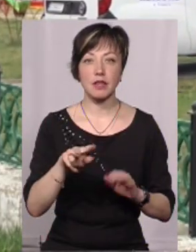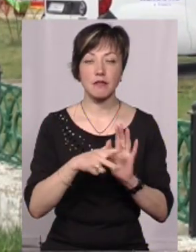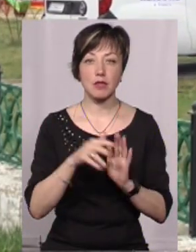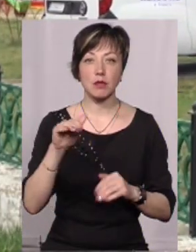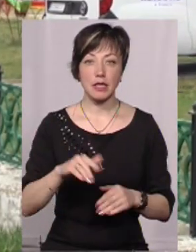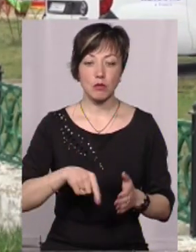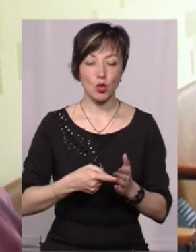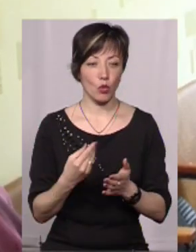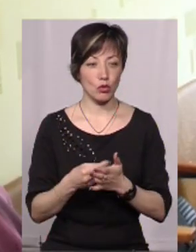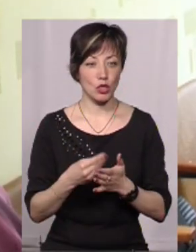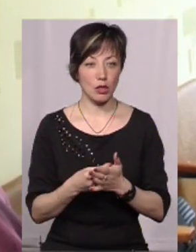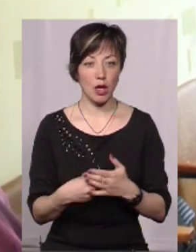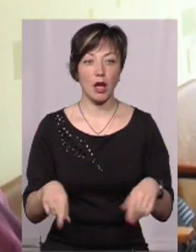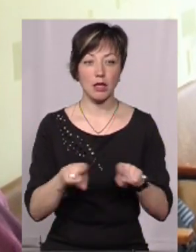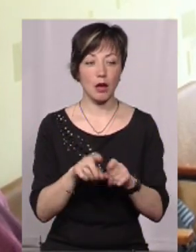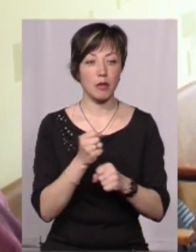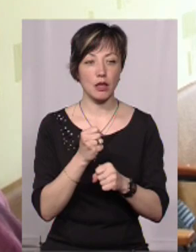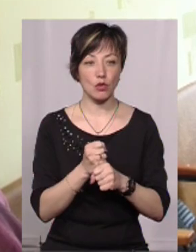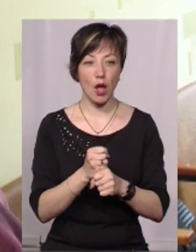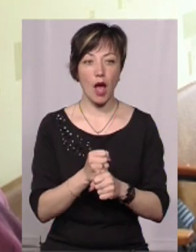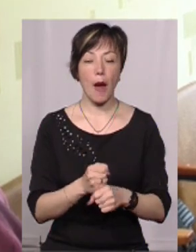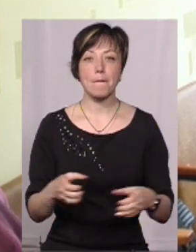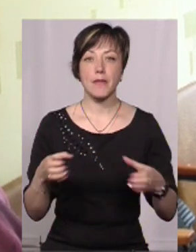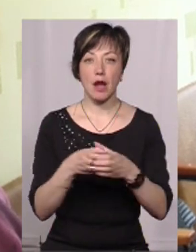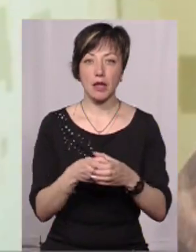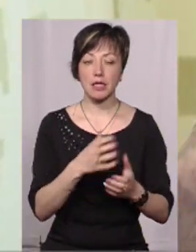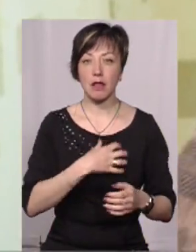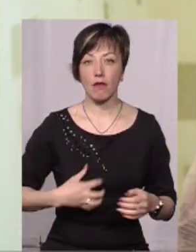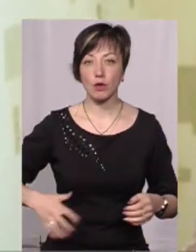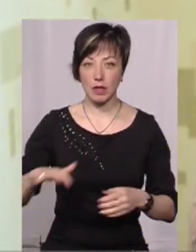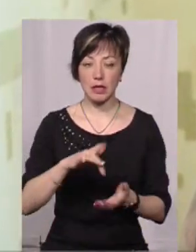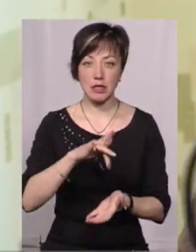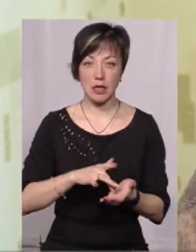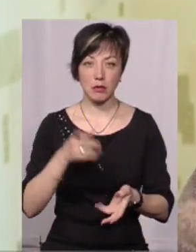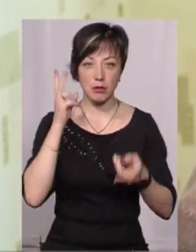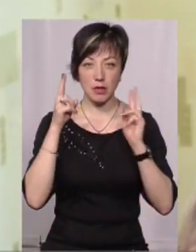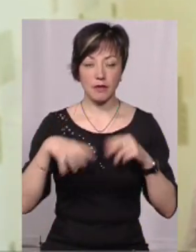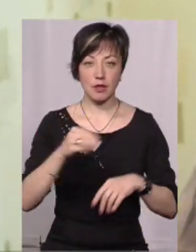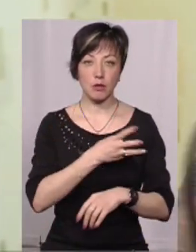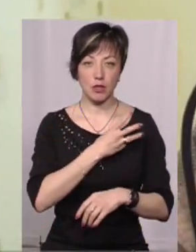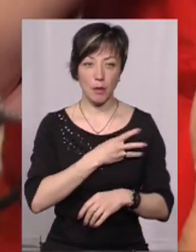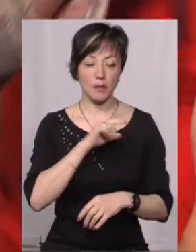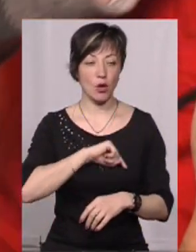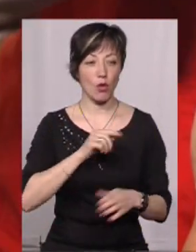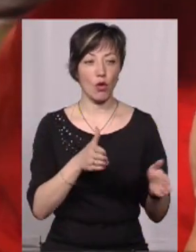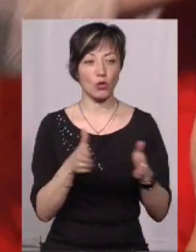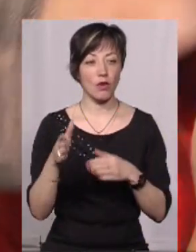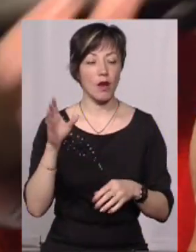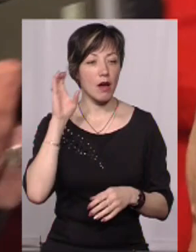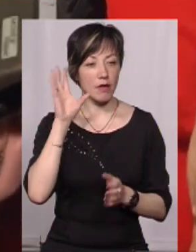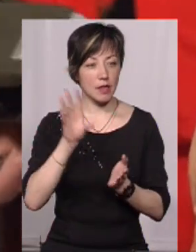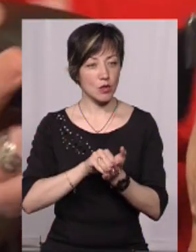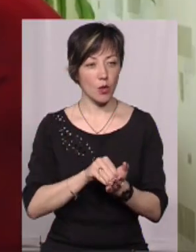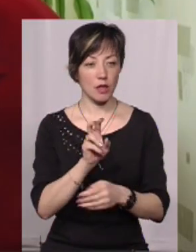тисяч – з міського бюджету. А так працює мобільна бригада Славуцького терцентру. Перукар підстригає всіх охочих, психолог готова вислухати